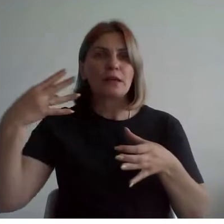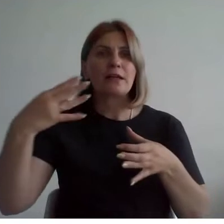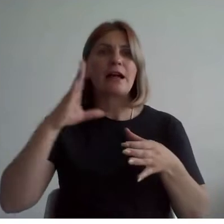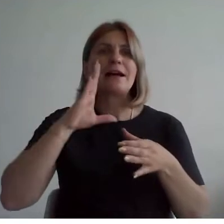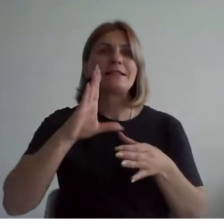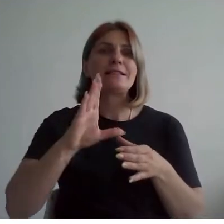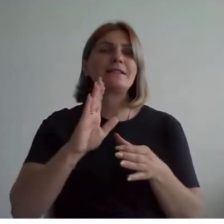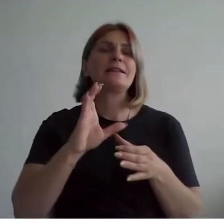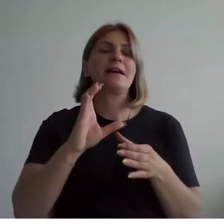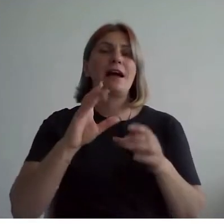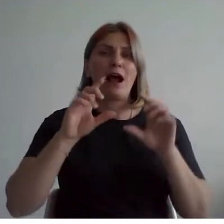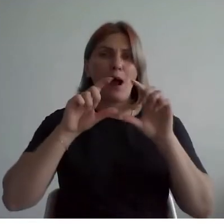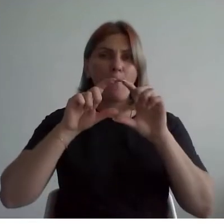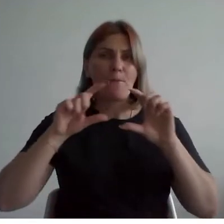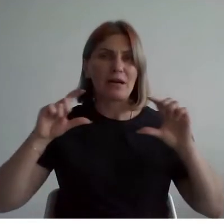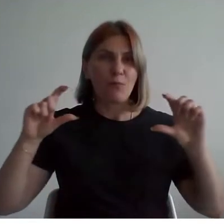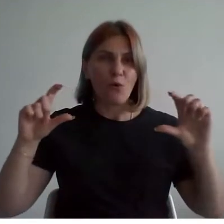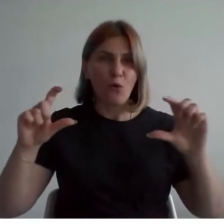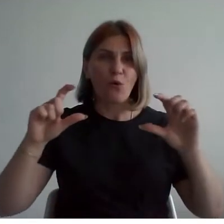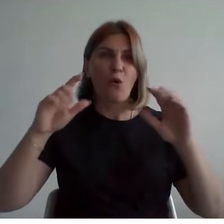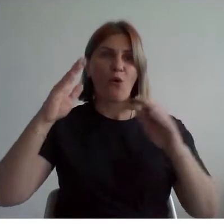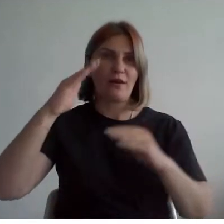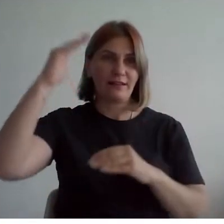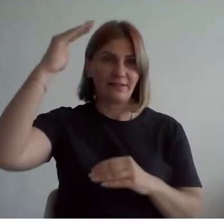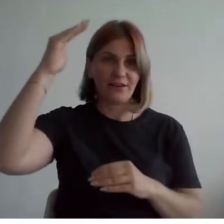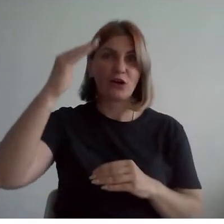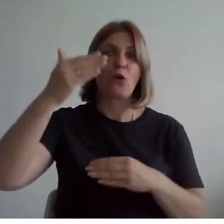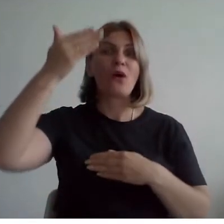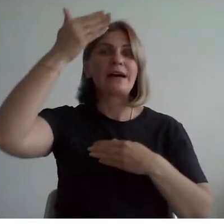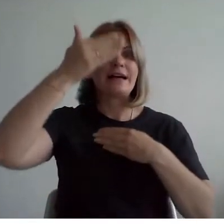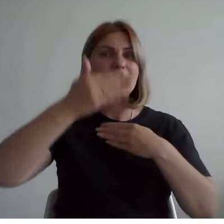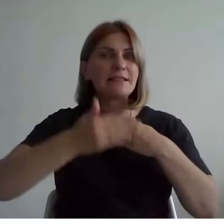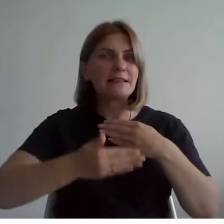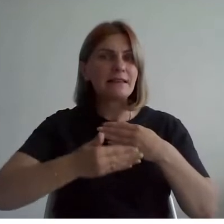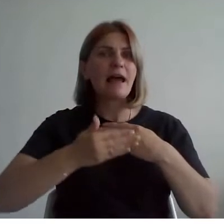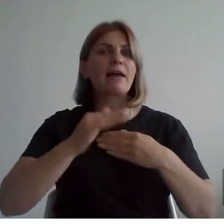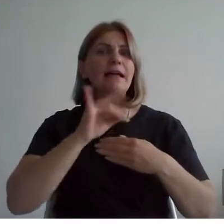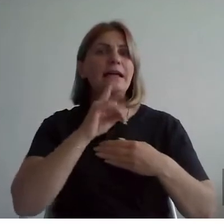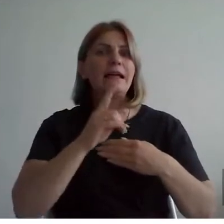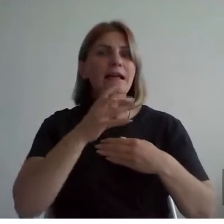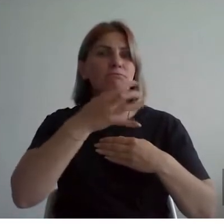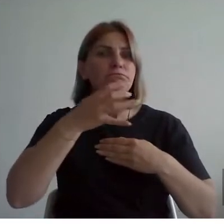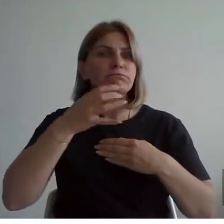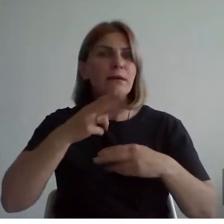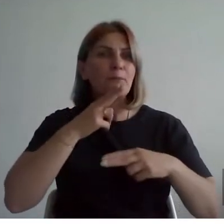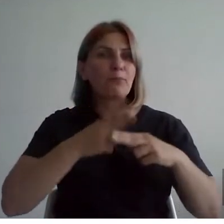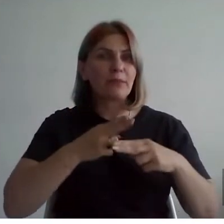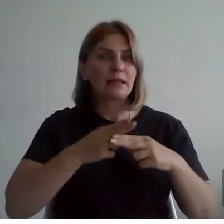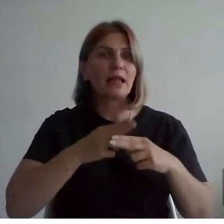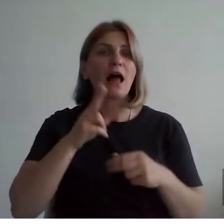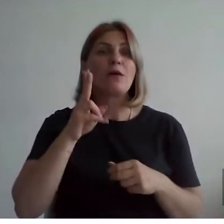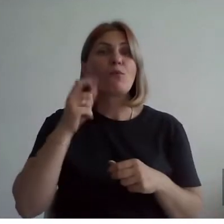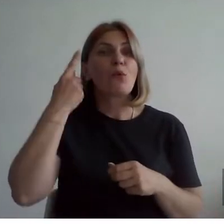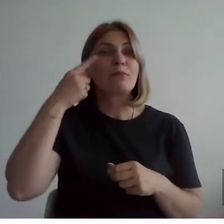консолью наверху. Стены обшиты панелями из перфорированного металла. По задумке архитектора, автора